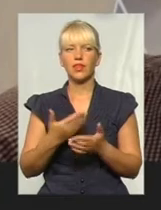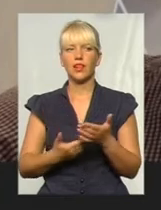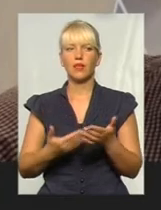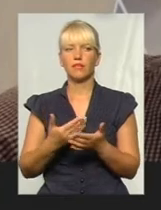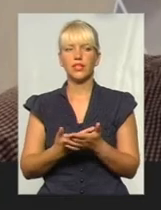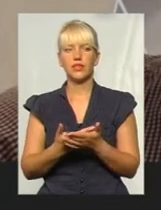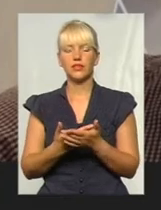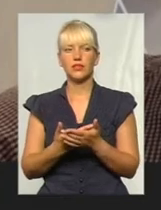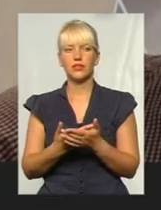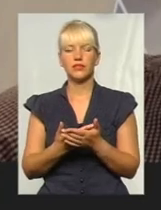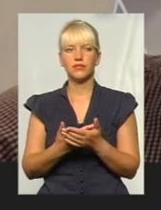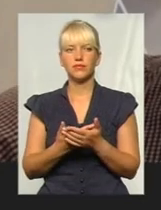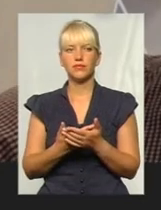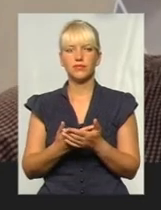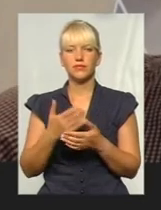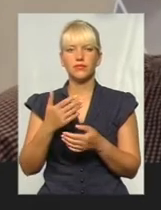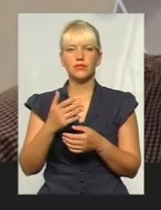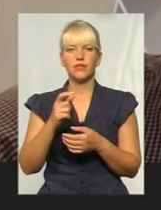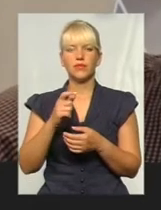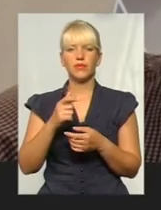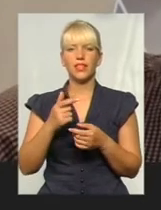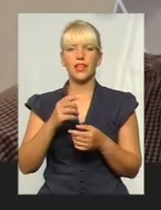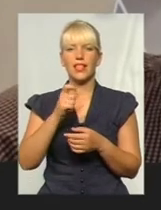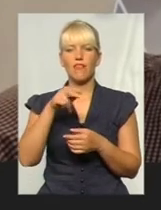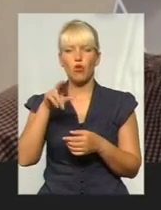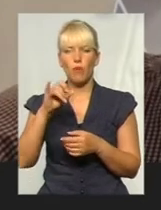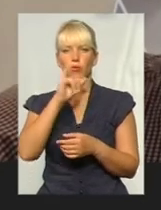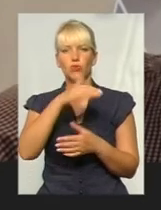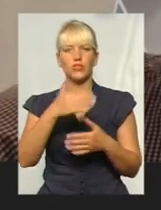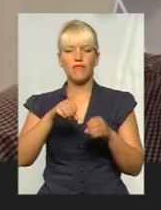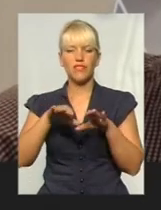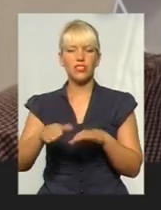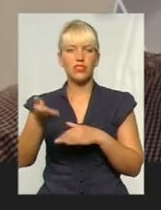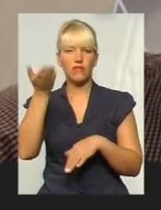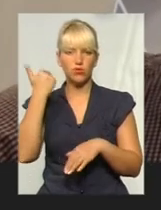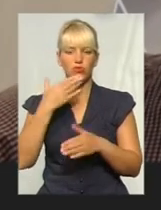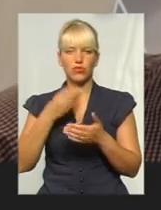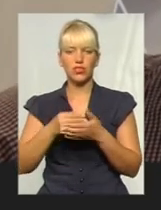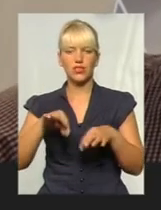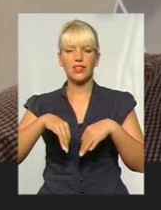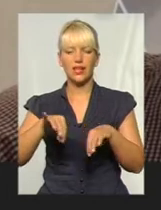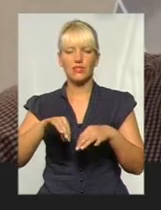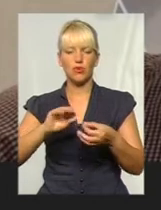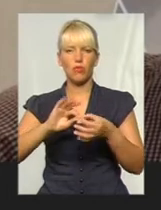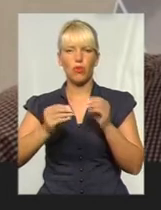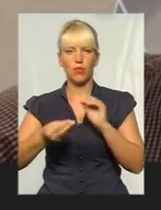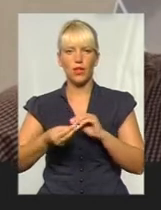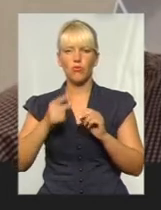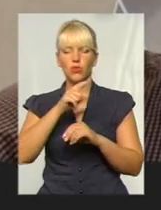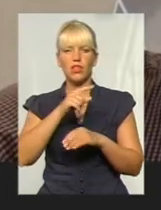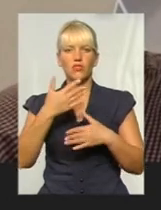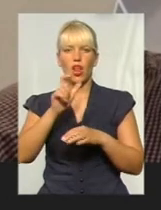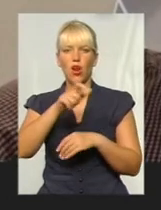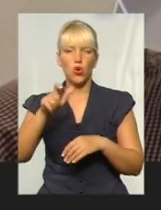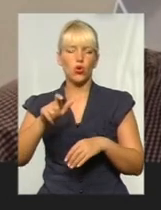яка вже давно вирішена на своїй транспортні проблеми, і в ній давно, коли сапидисти їздять розповідаючи